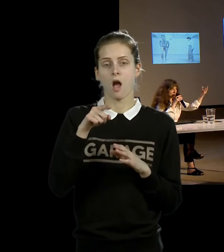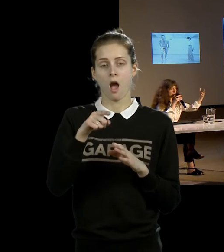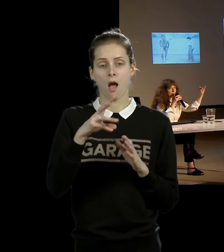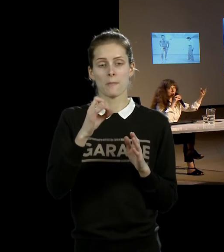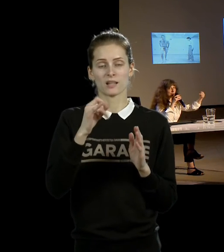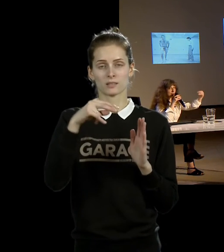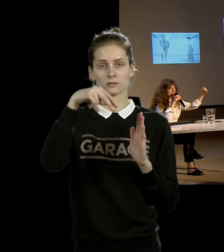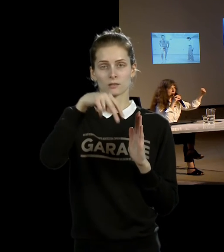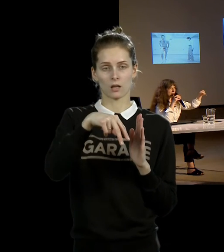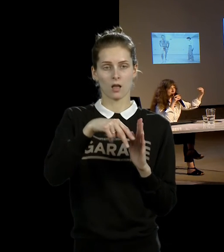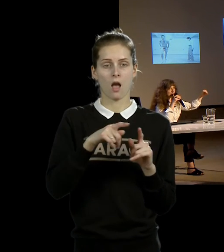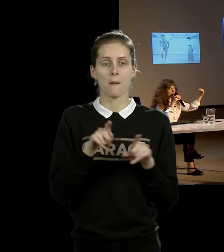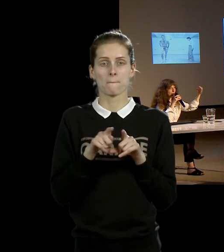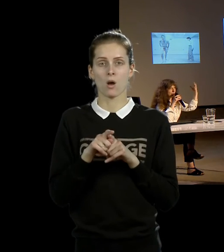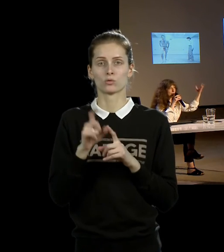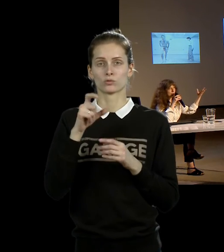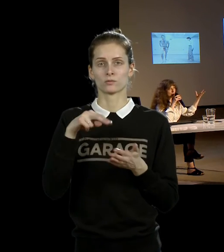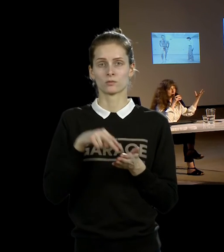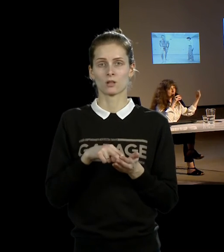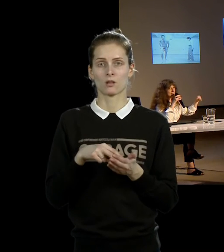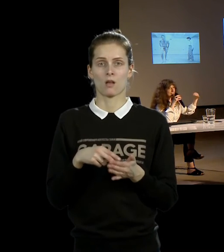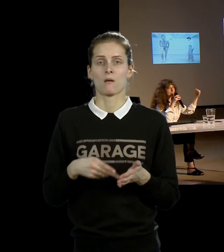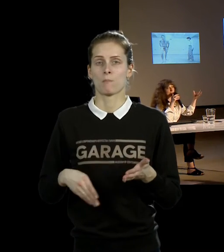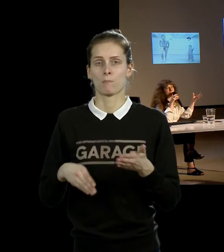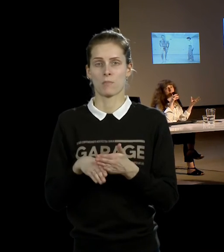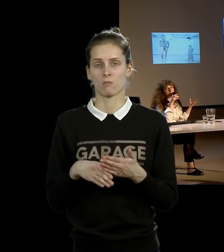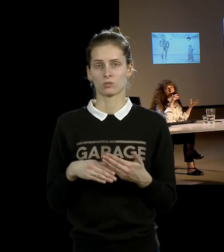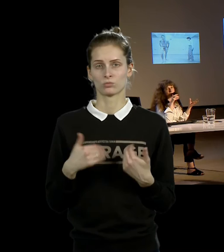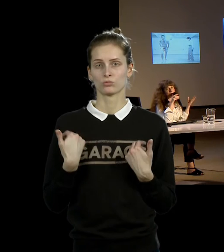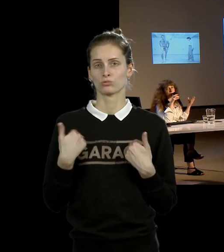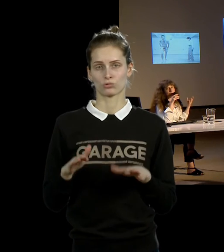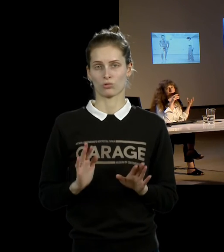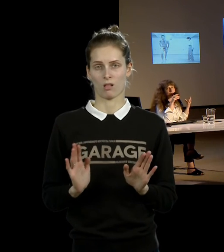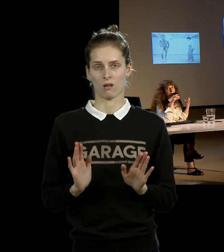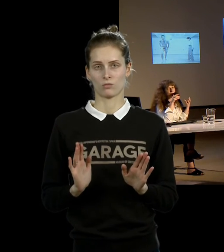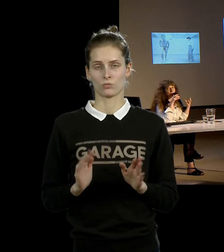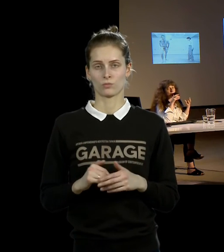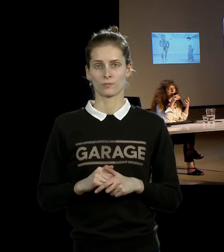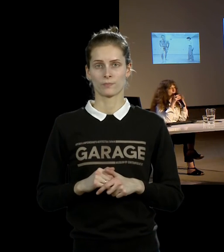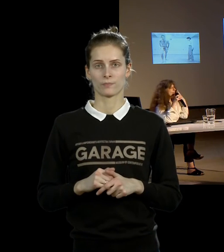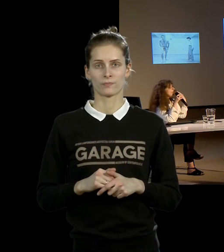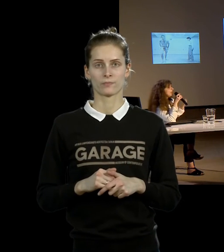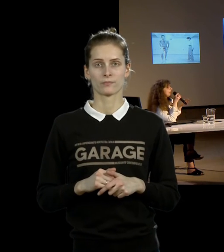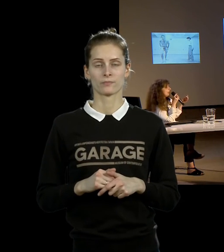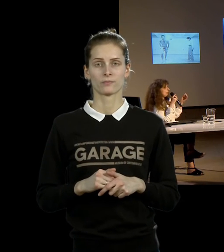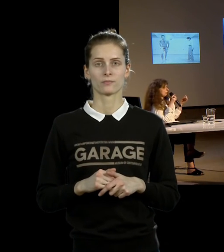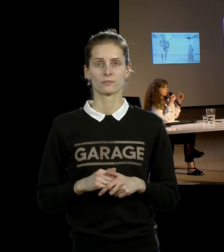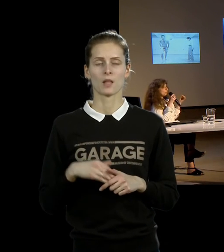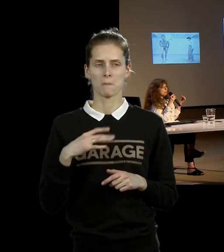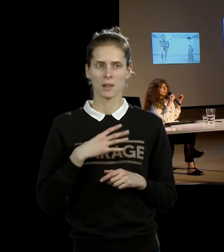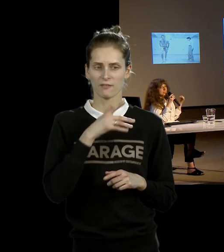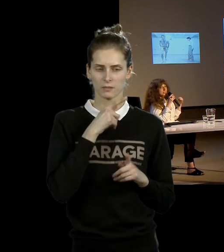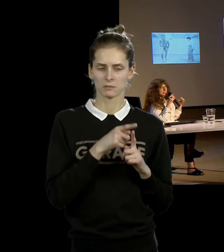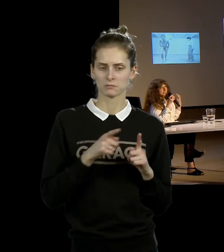Он рвется к ней, она не делает шаг навстречу, стоит безучастным. Это первая часть перформанса. Перформанс шел довольно долго. А